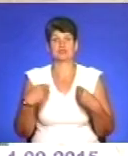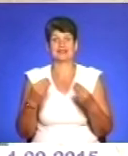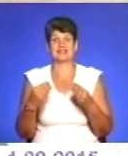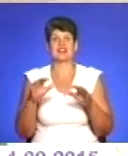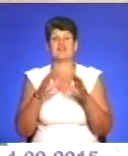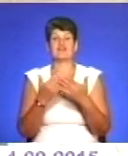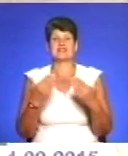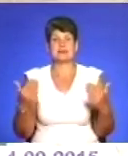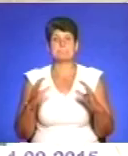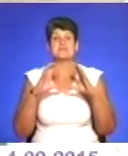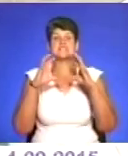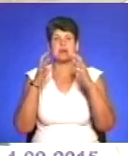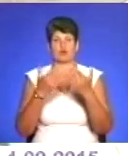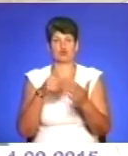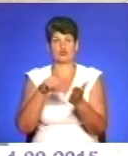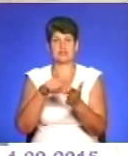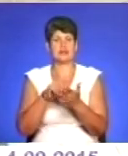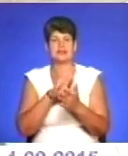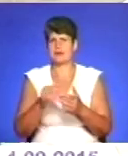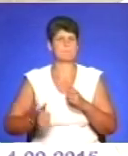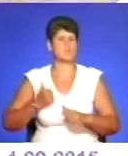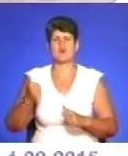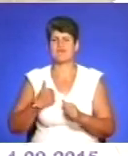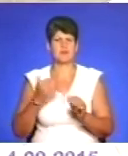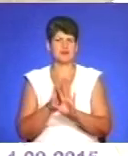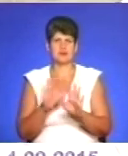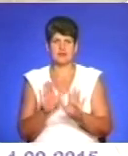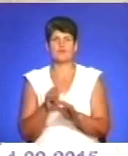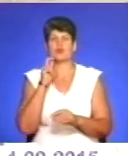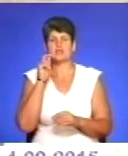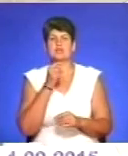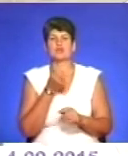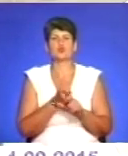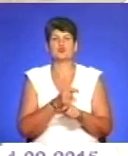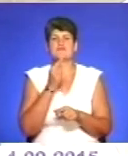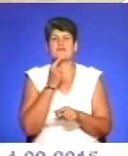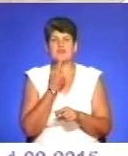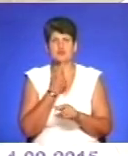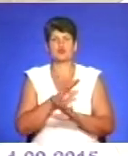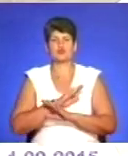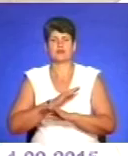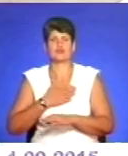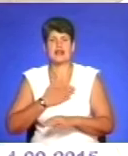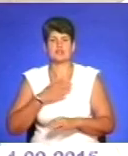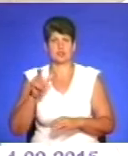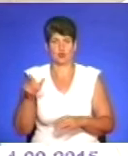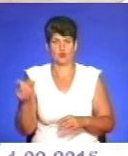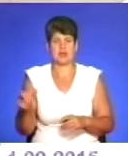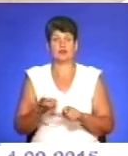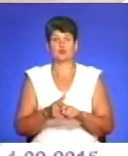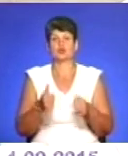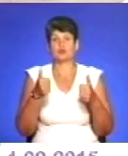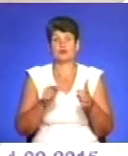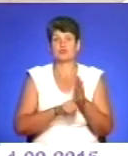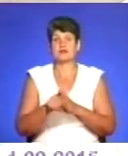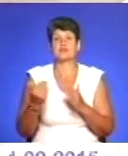статусу, і не тому, що за якоїсь похвальбі. Справді, зараз в Україні дуже важко, дуже прикро і боляче, що гинуть наші люди. Дуже добре, що почався